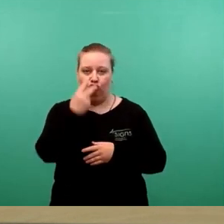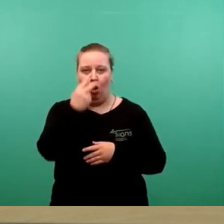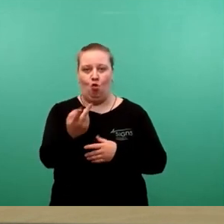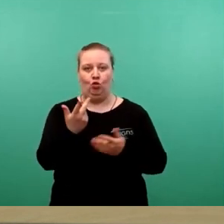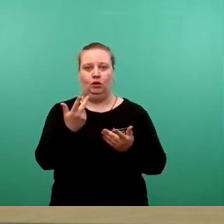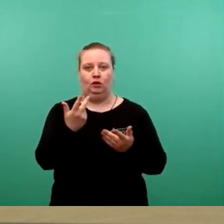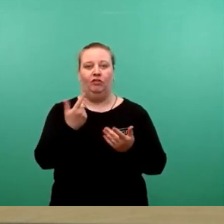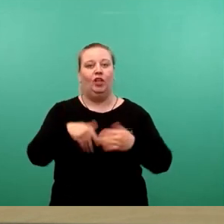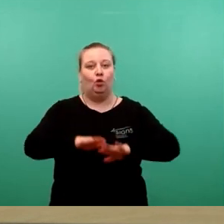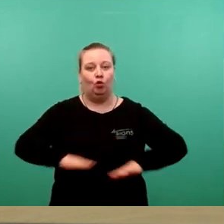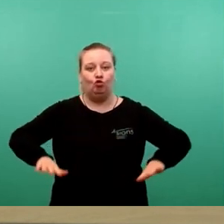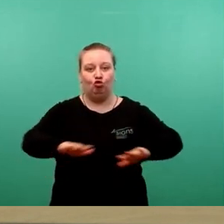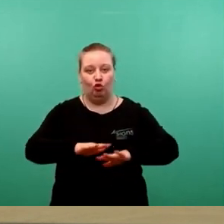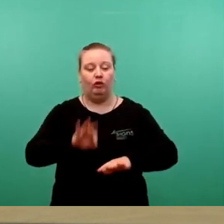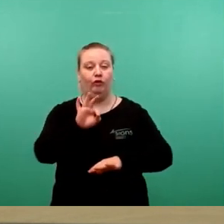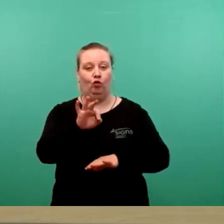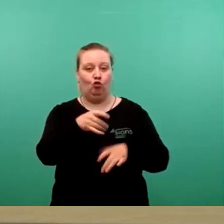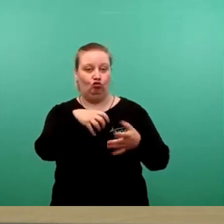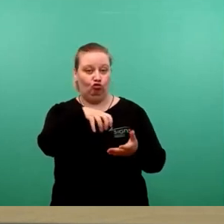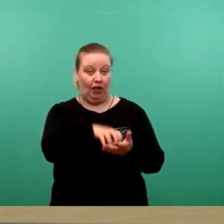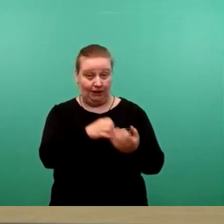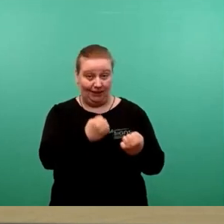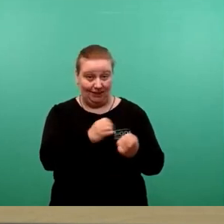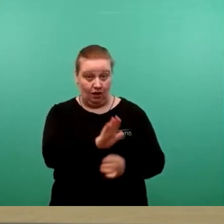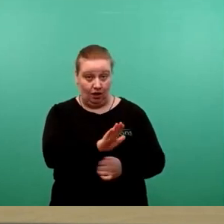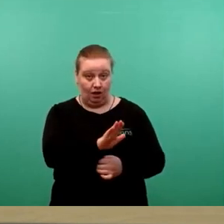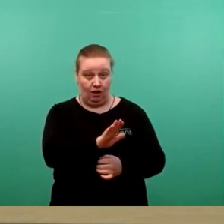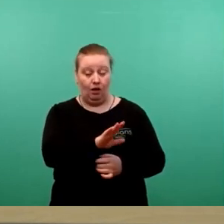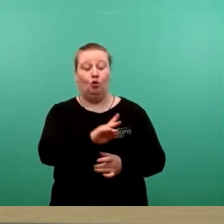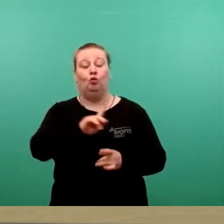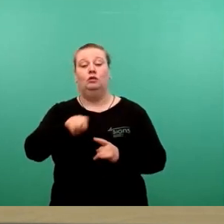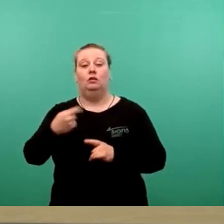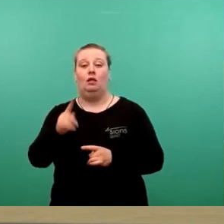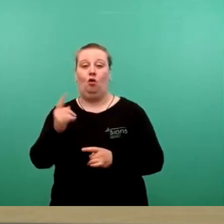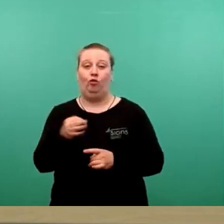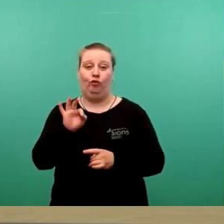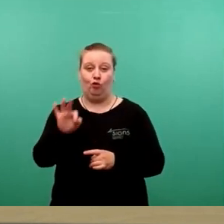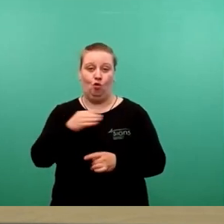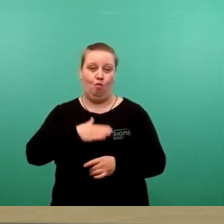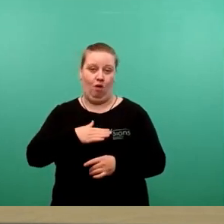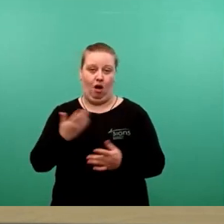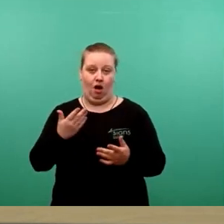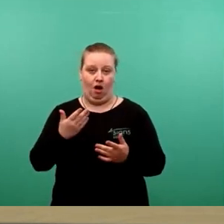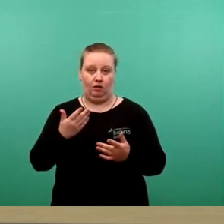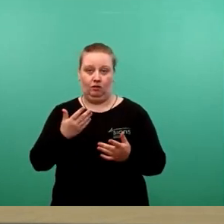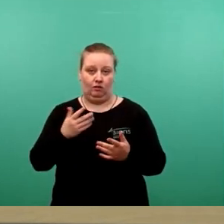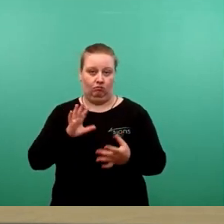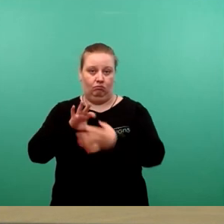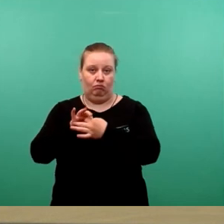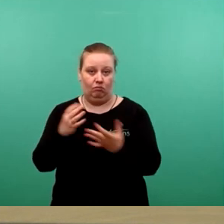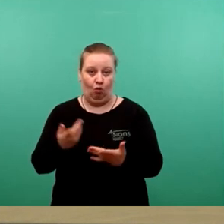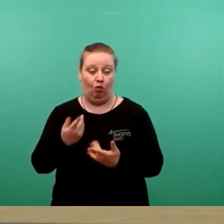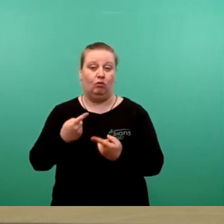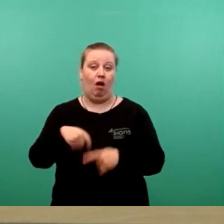Grundstück weiterhin für die Stadt gesichert bleibt und natürlich für das Bad anderer Interessenten